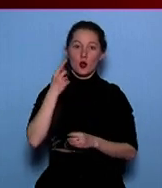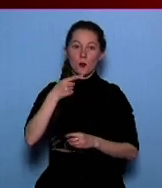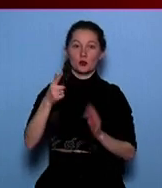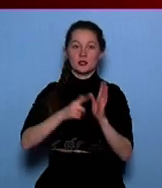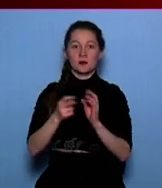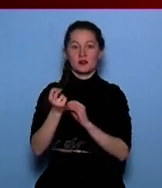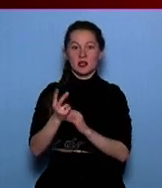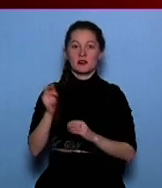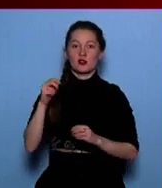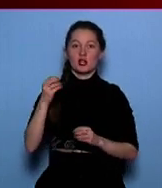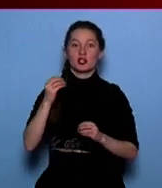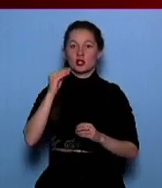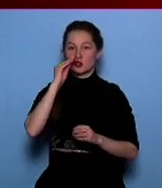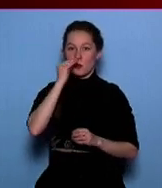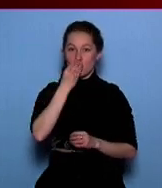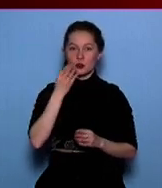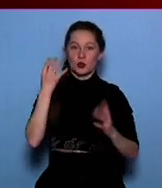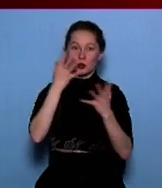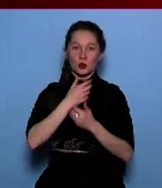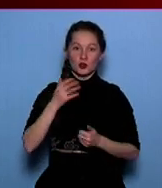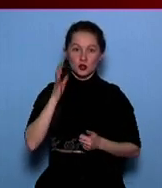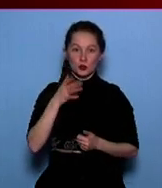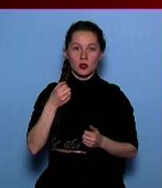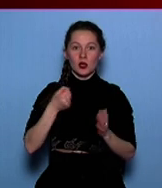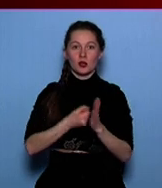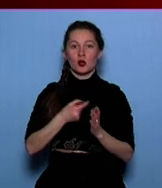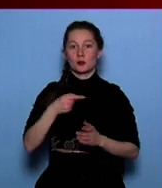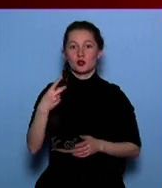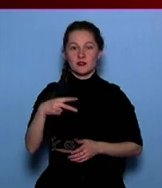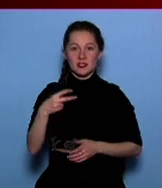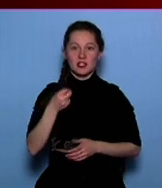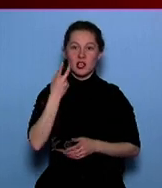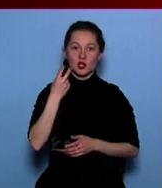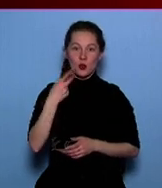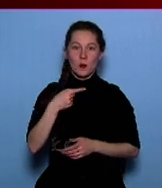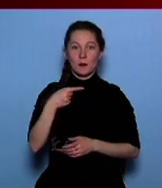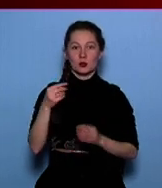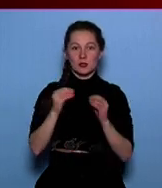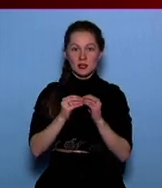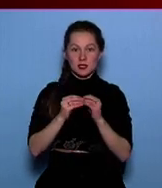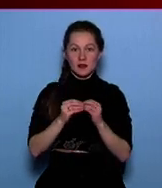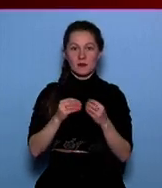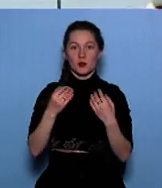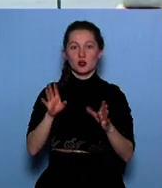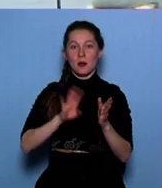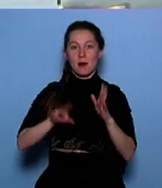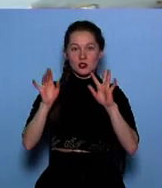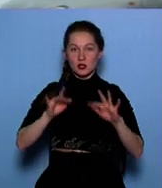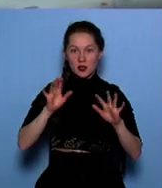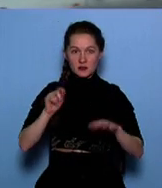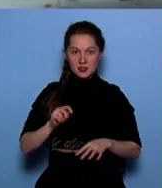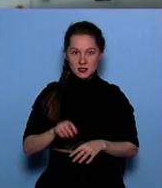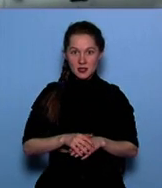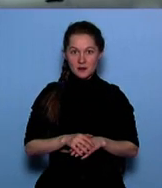В воскресенье еще холоднее. Морозно ночью может быть до минус 20 градусов, днем минус 10. Уже без осадков. По